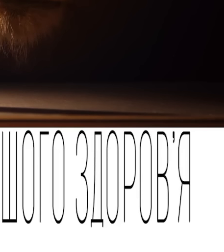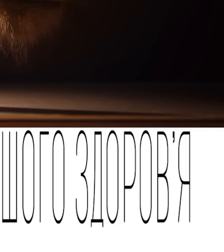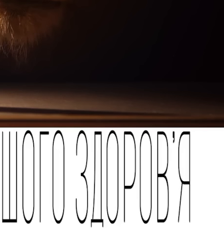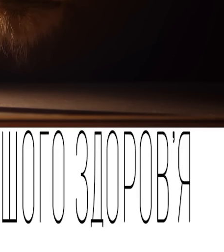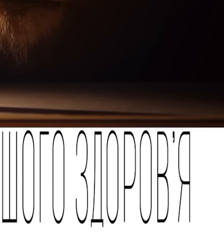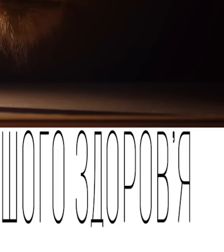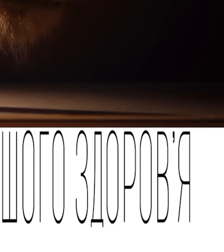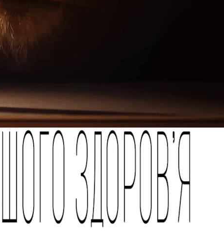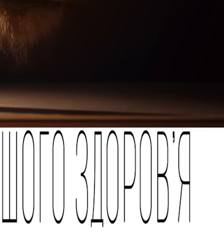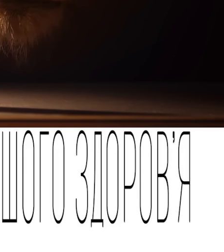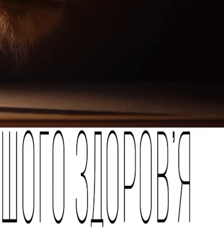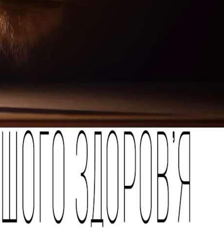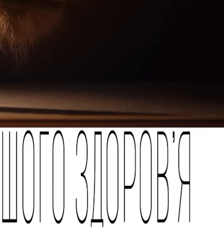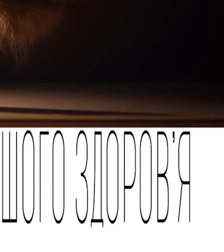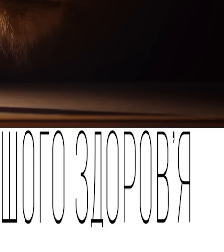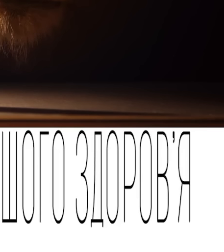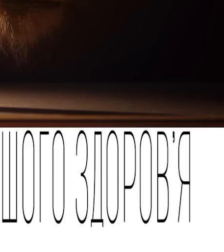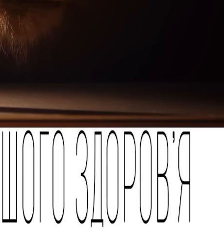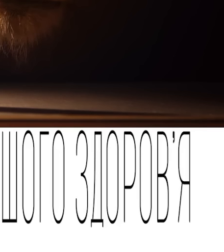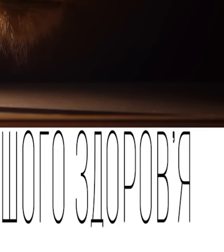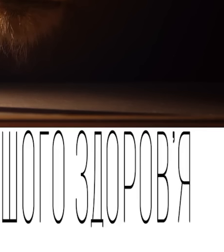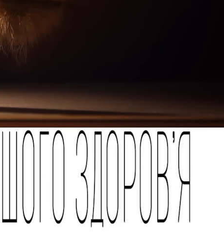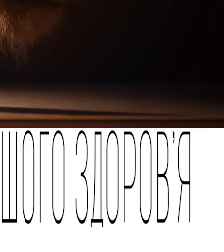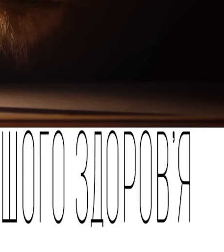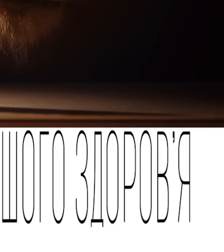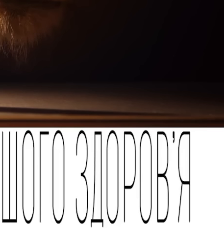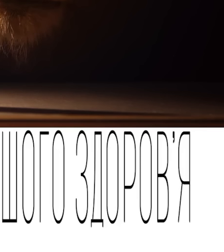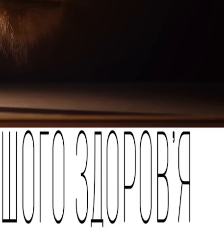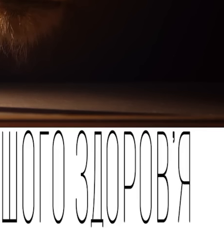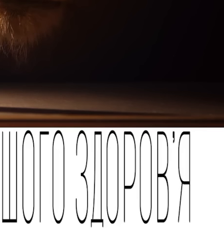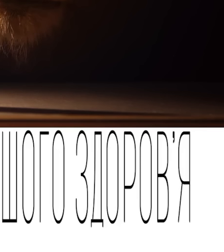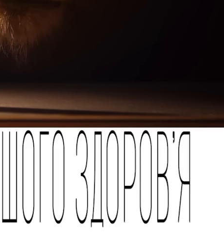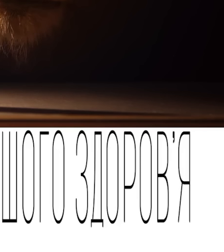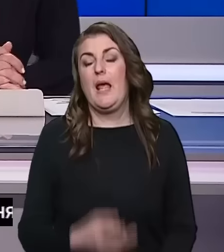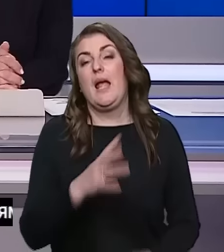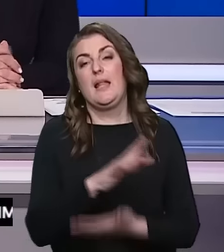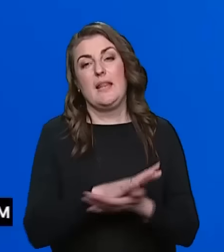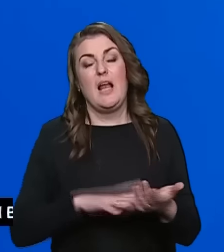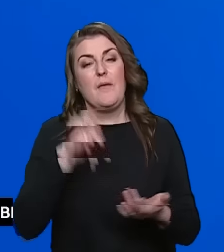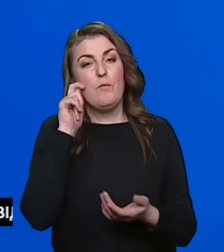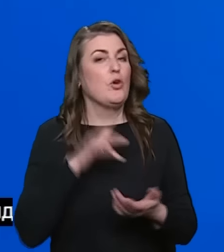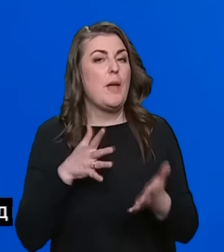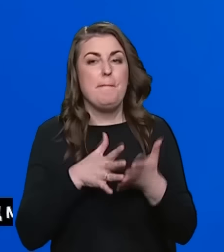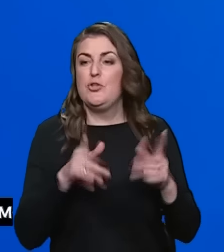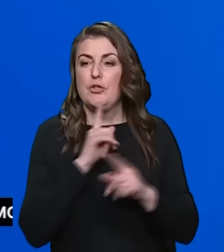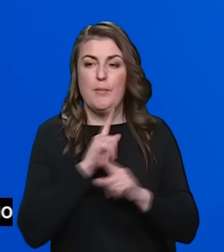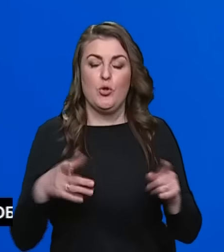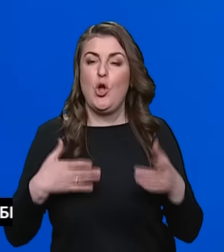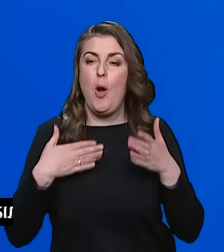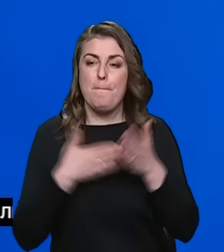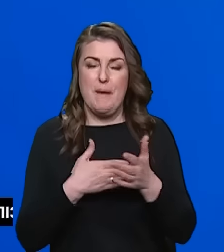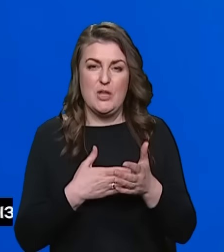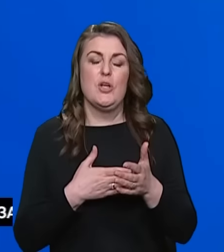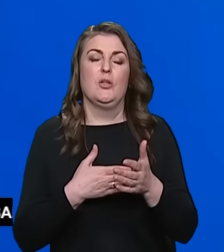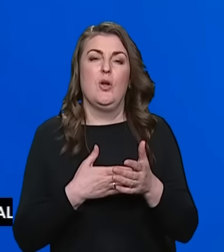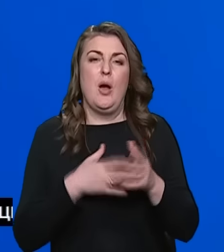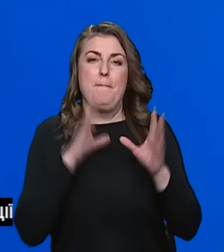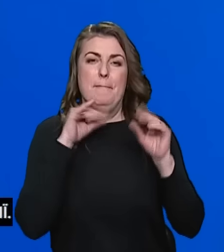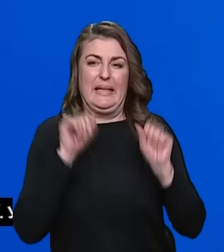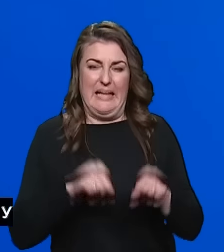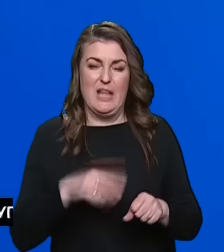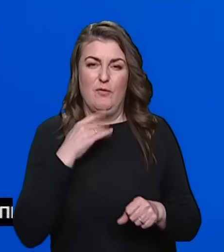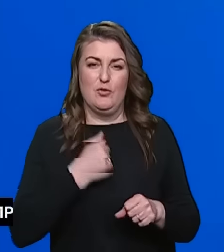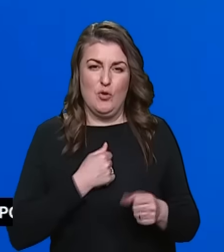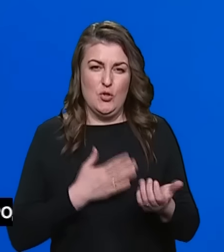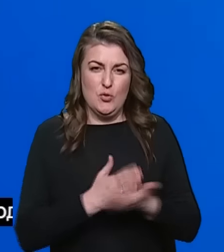Кон'як Азнаурі. Силева в тобі. В Україні більше не буде обмежено придатних до військової служби.